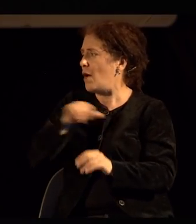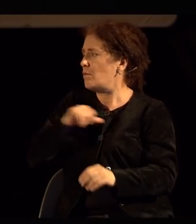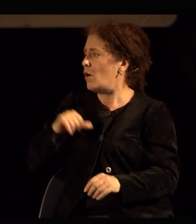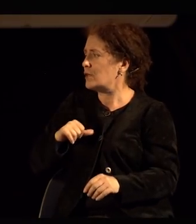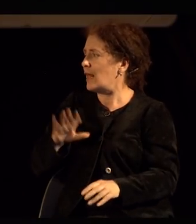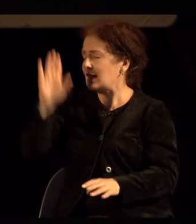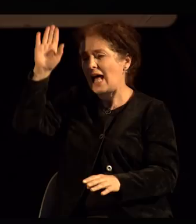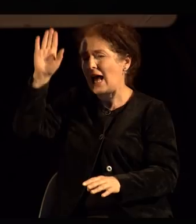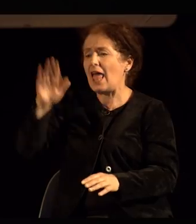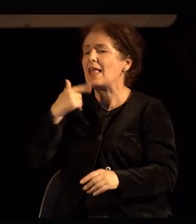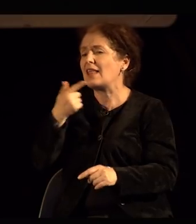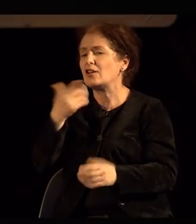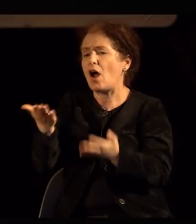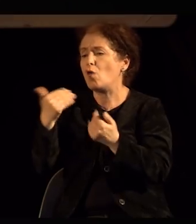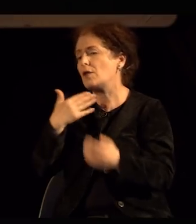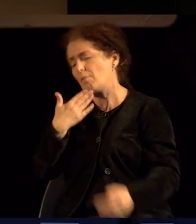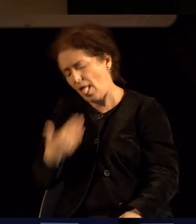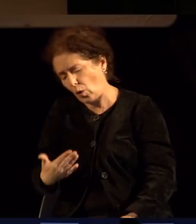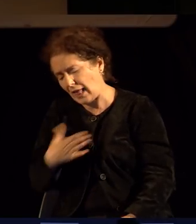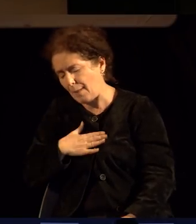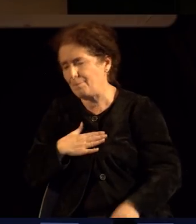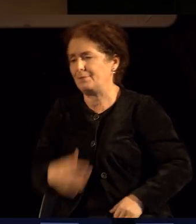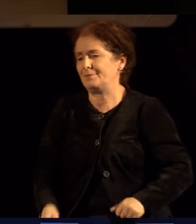за, и да попараја пусте. Благодарам.